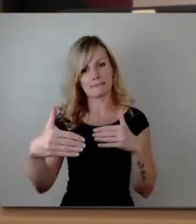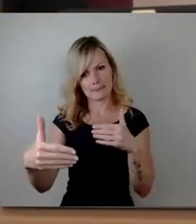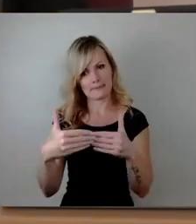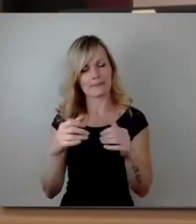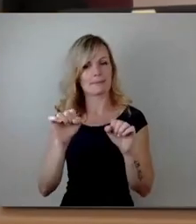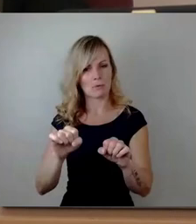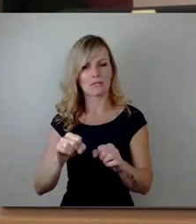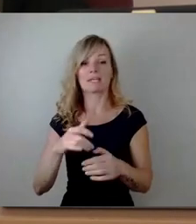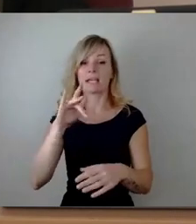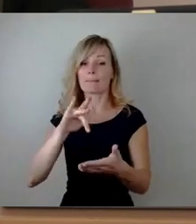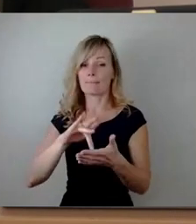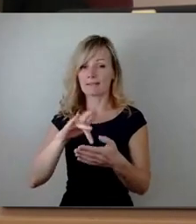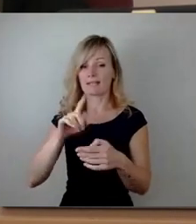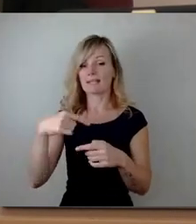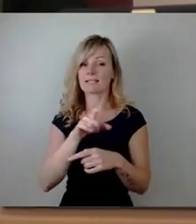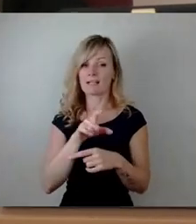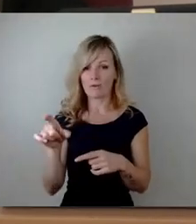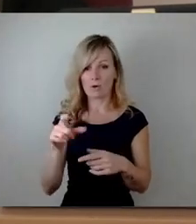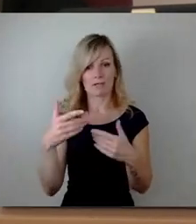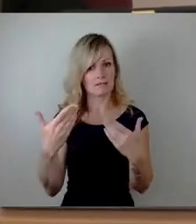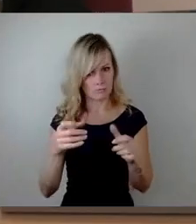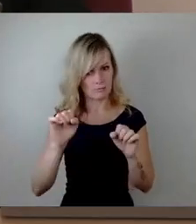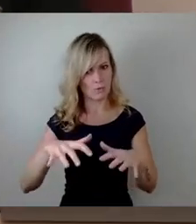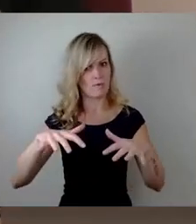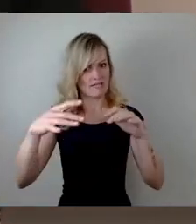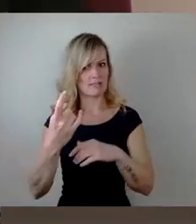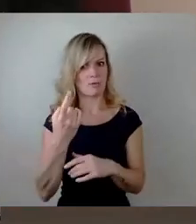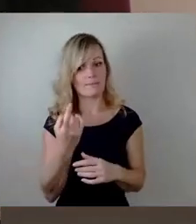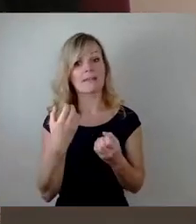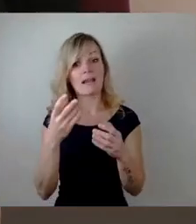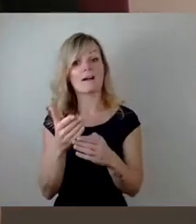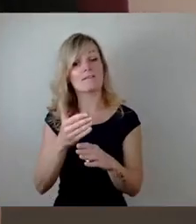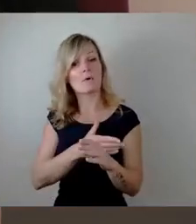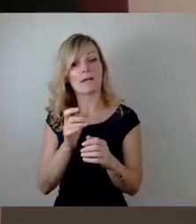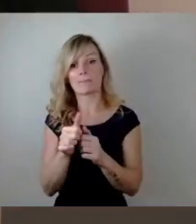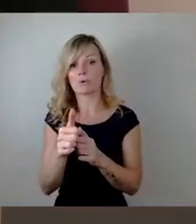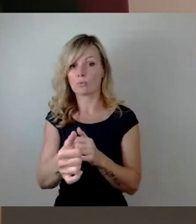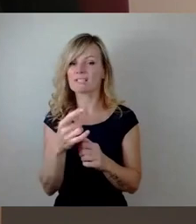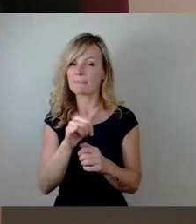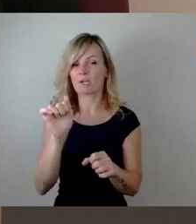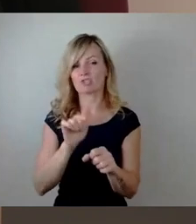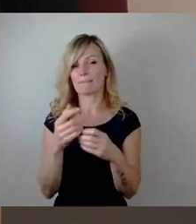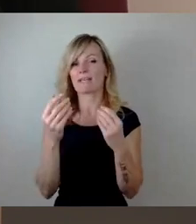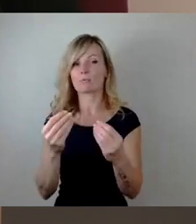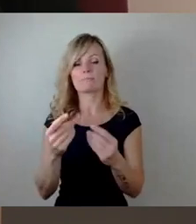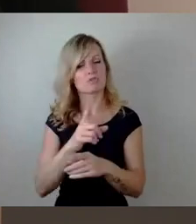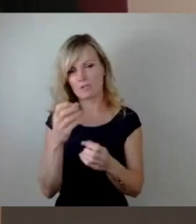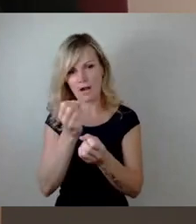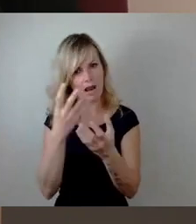Die Prognosen sind, wie es immer in der Zeit vorher ist, noch sehr unklar und werden sich dann in den nächsten